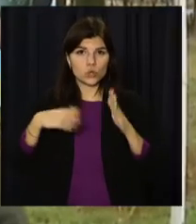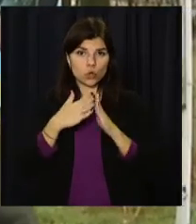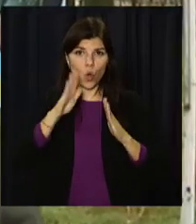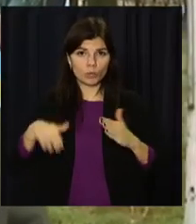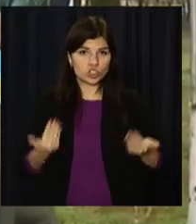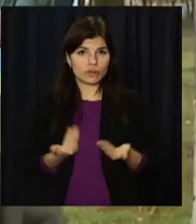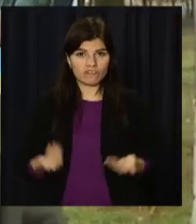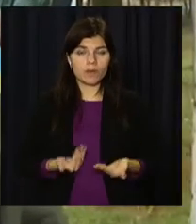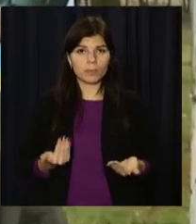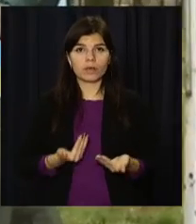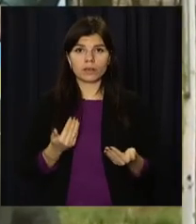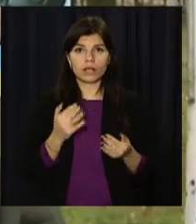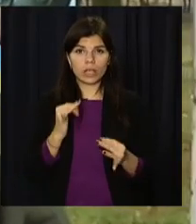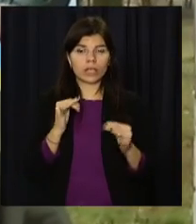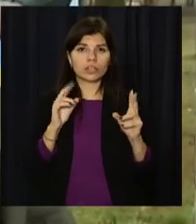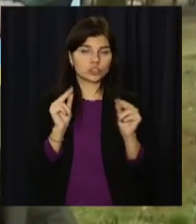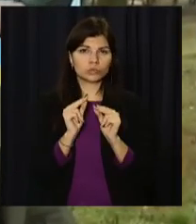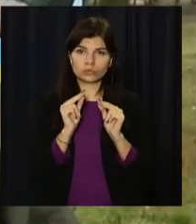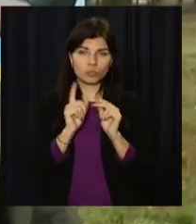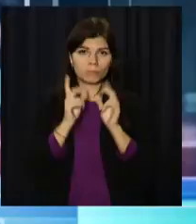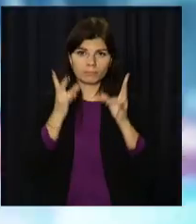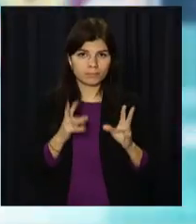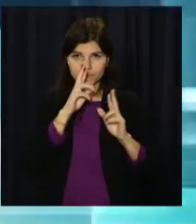живими та неушкодженими.